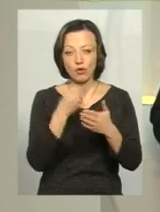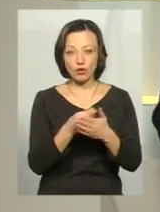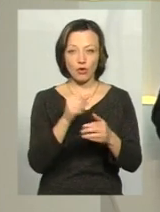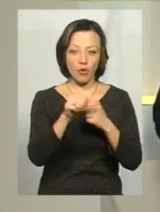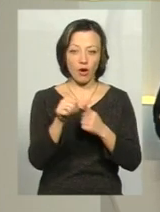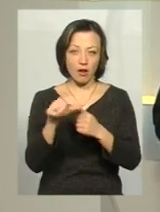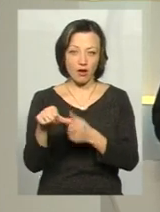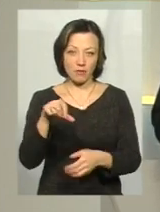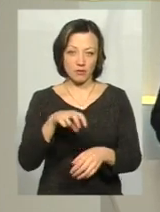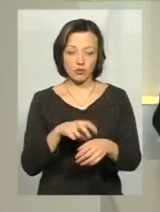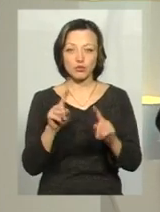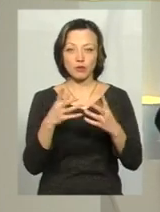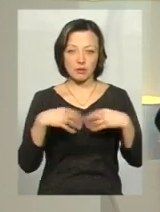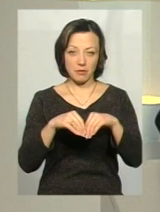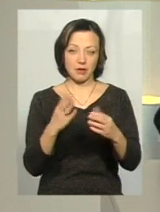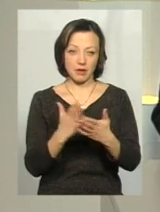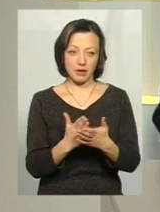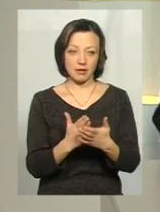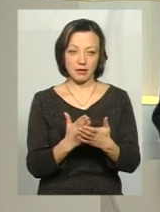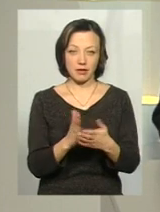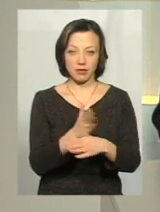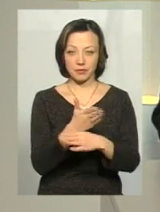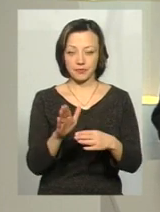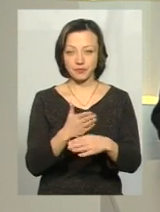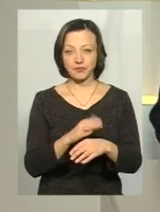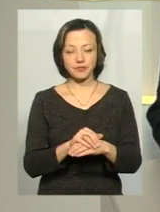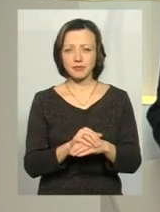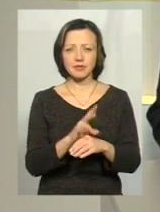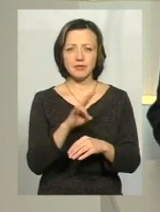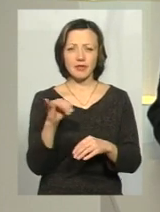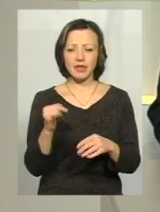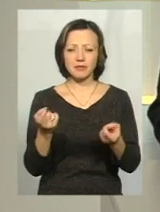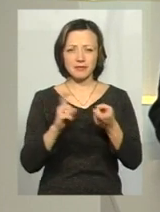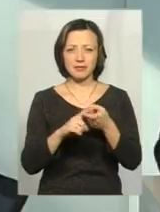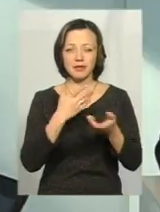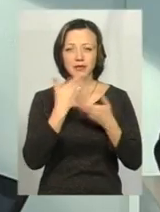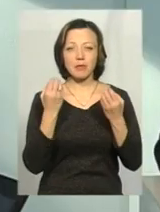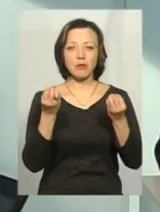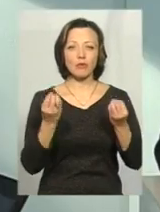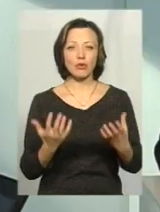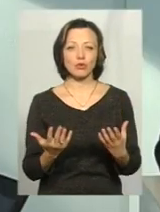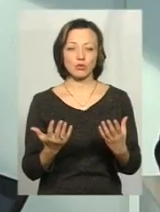сім'ї окремо? Чому сімейний? Є тут якась прив'язка? Ні, тут немає ніякої прив'язки. Є просто